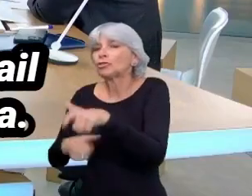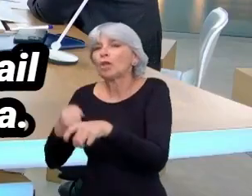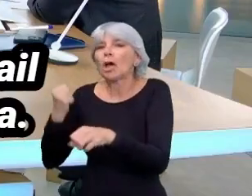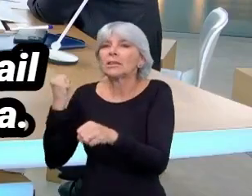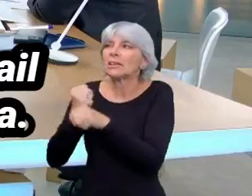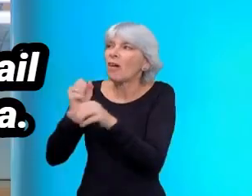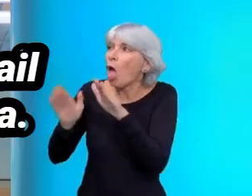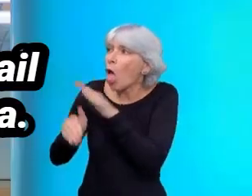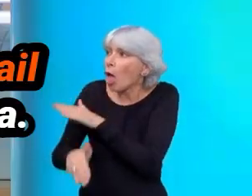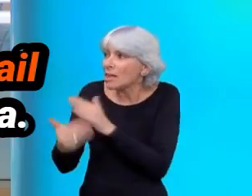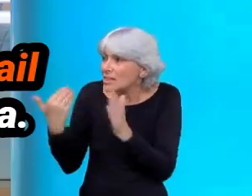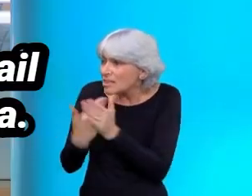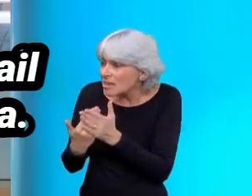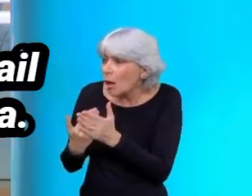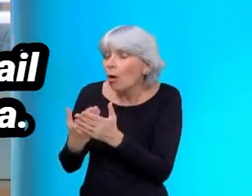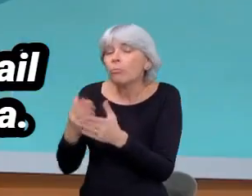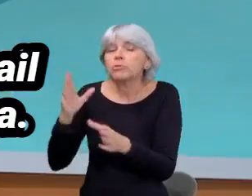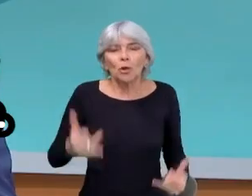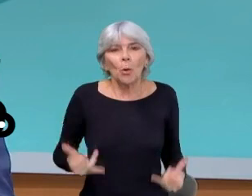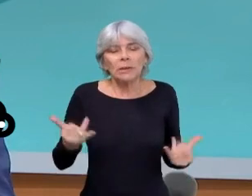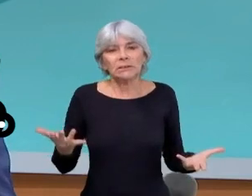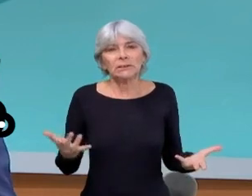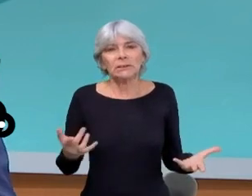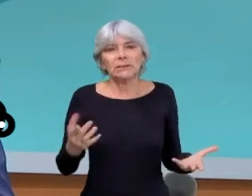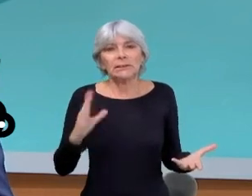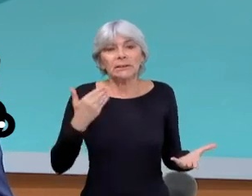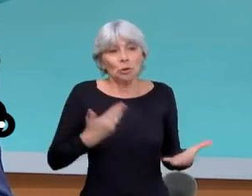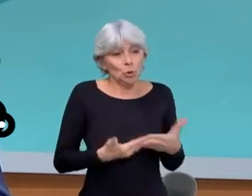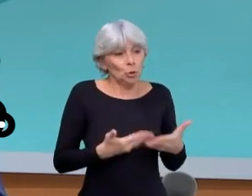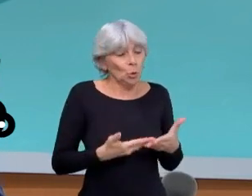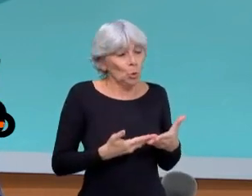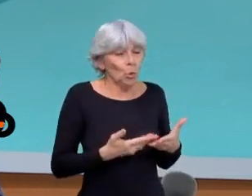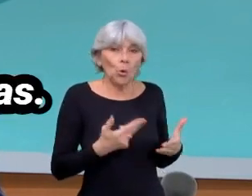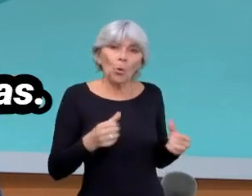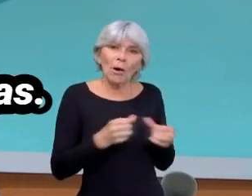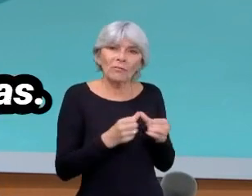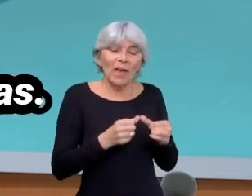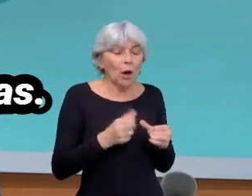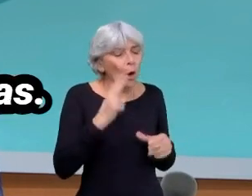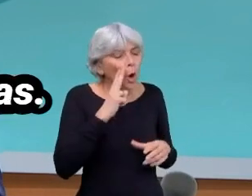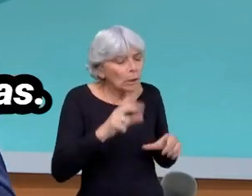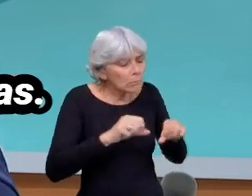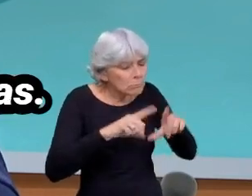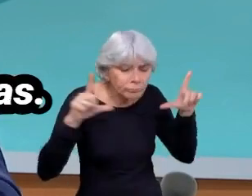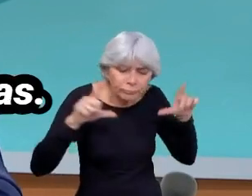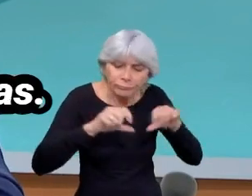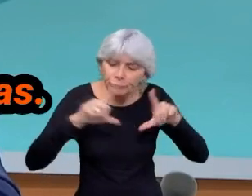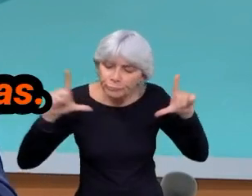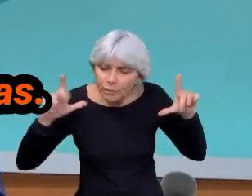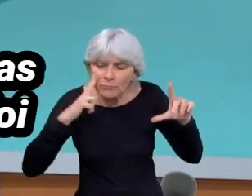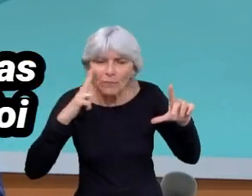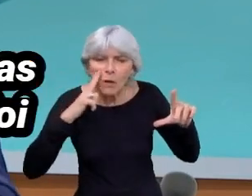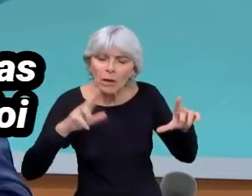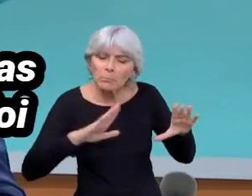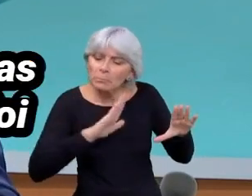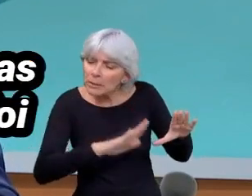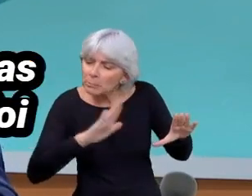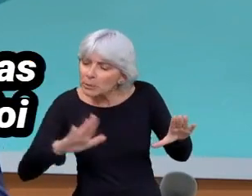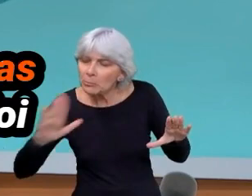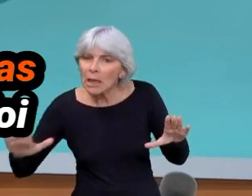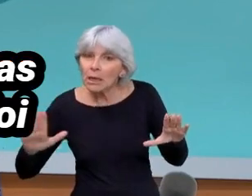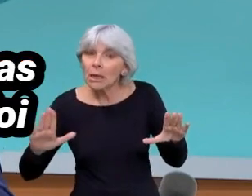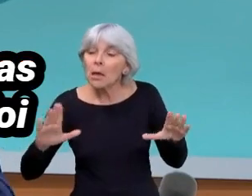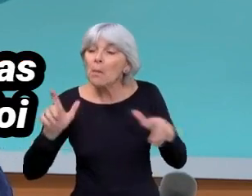partie d'un trafic de travail au noir ou des choses comme ça. On pas régulariser tout le monde, comme vous le dites. Ça va être étudié au cas par cas et ceux qui ne